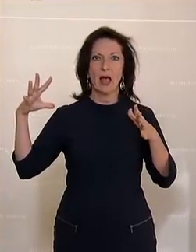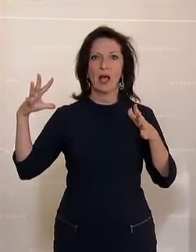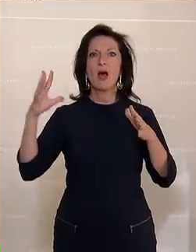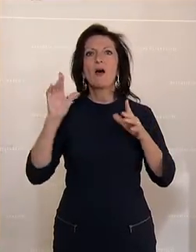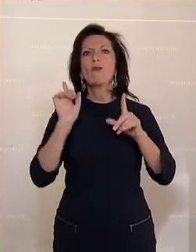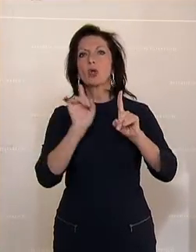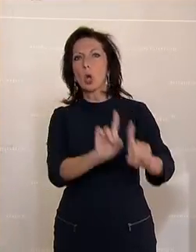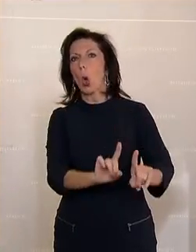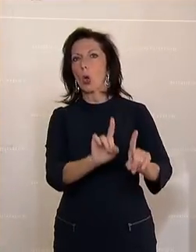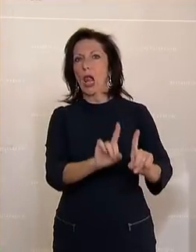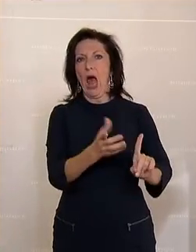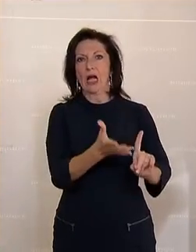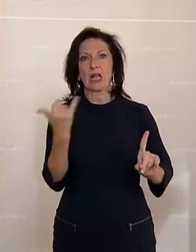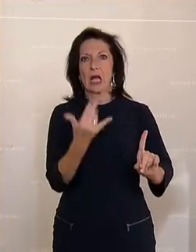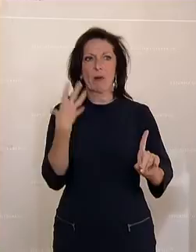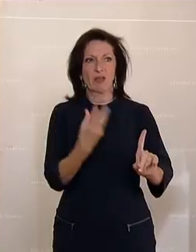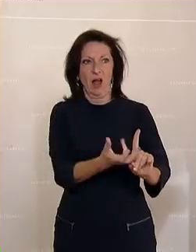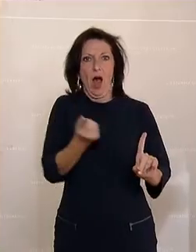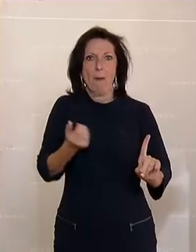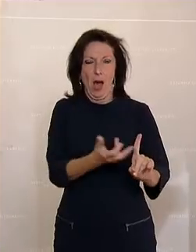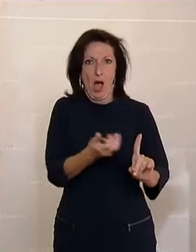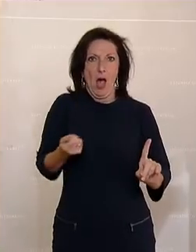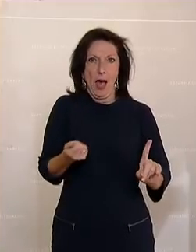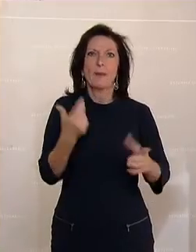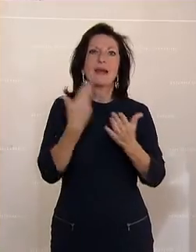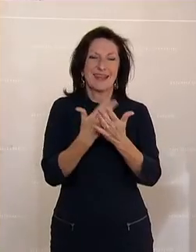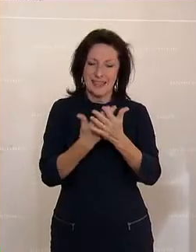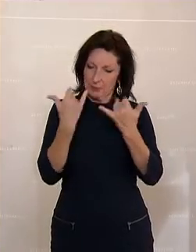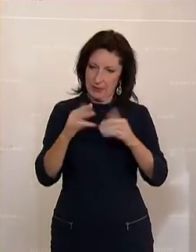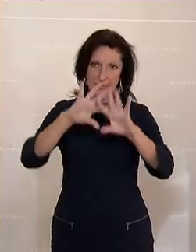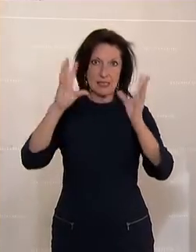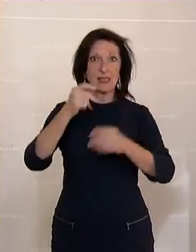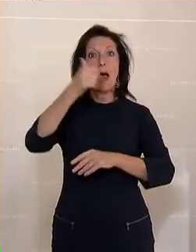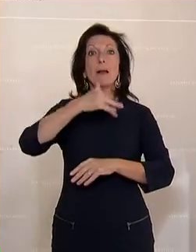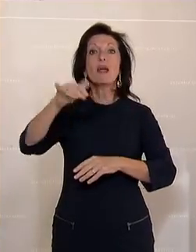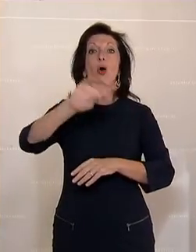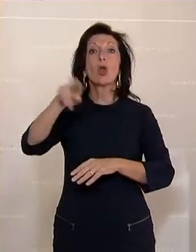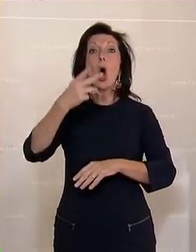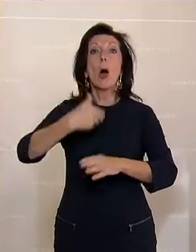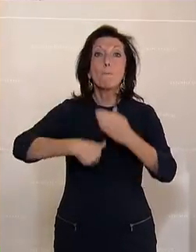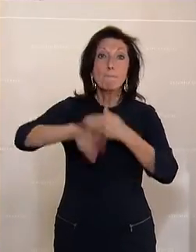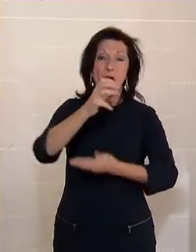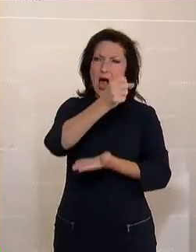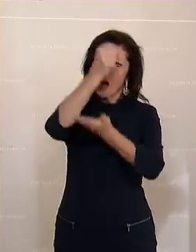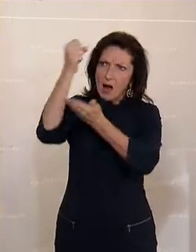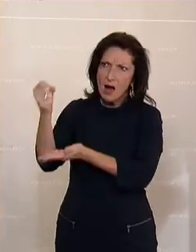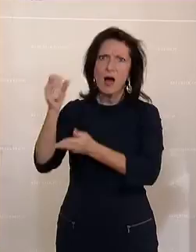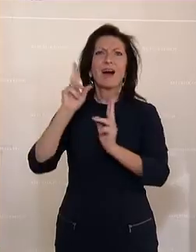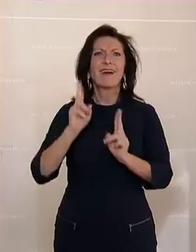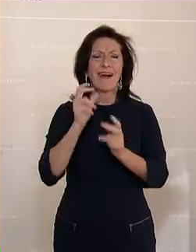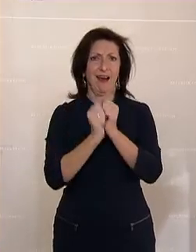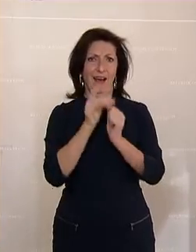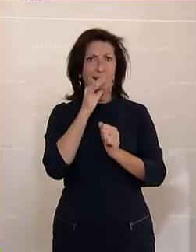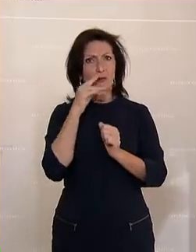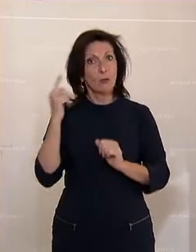Das ist auch ein ganz wichtiger Punkt. Insgesamt gibt es jetzt eine Million Euro mehr, um den Betrieb des Rechnungshofes gut weiterführen zu